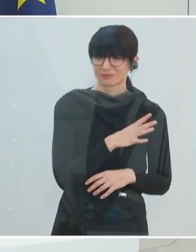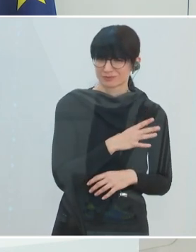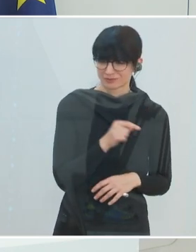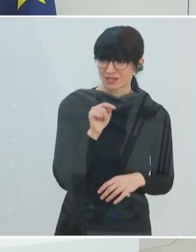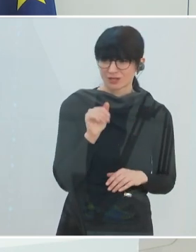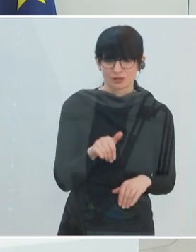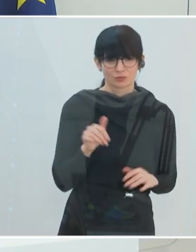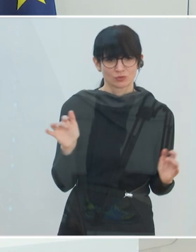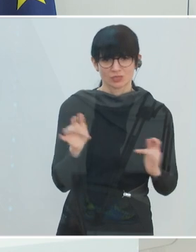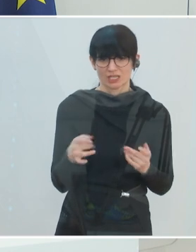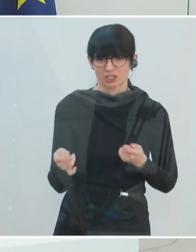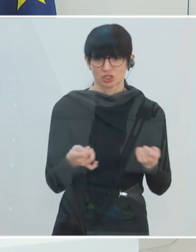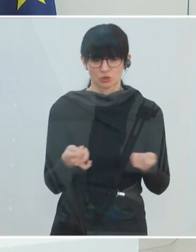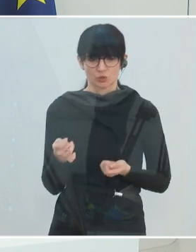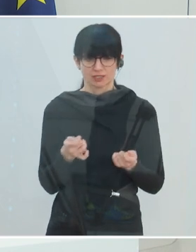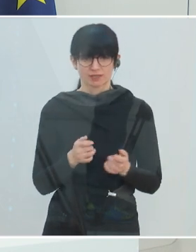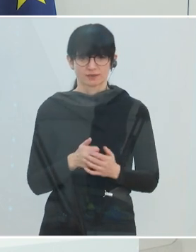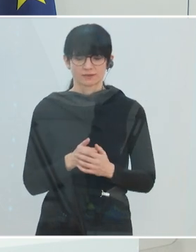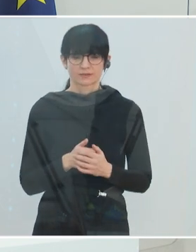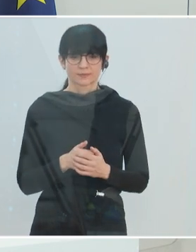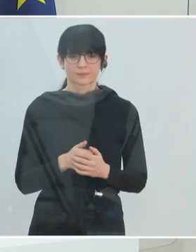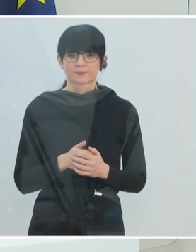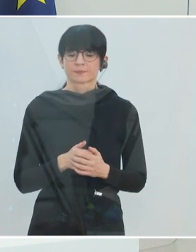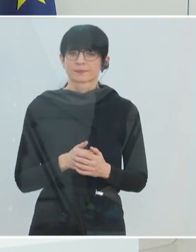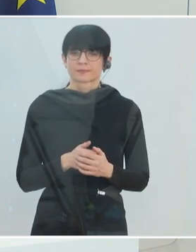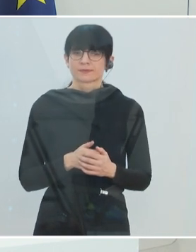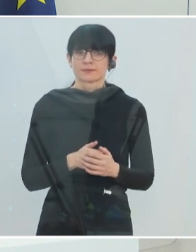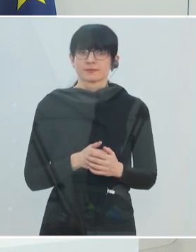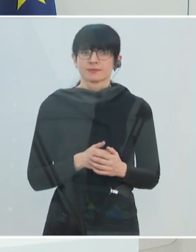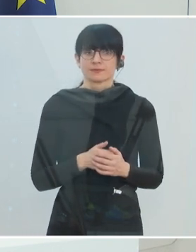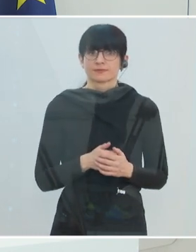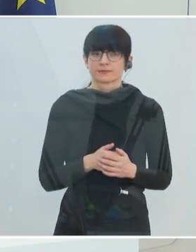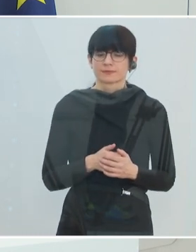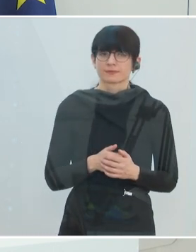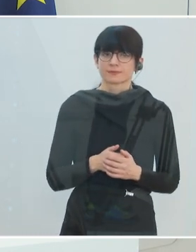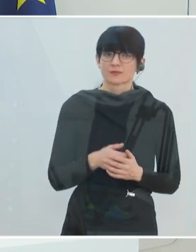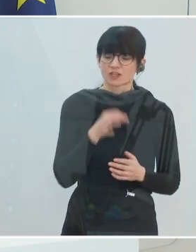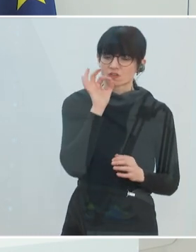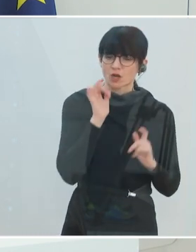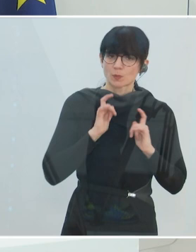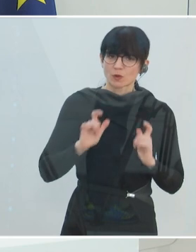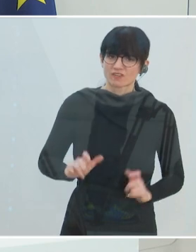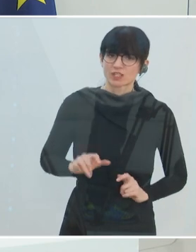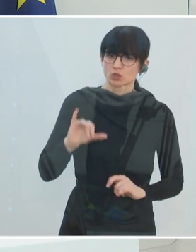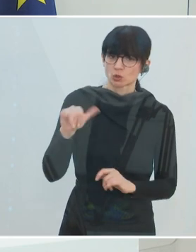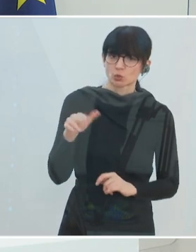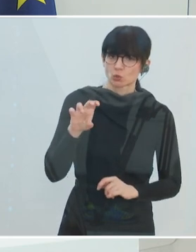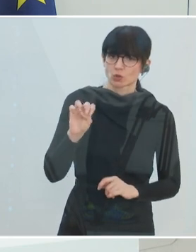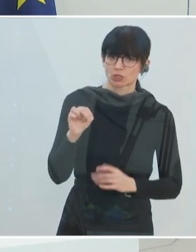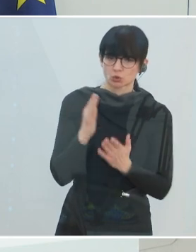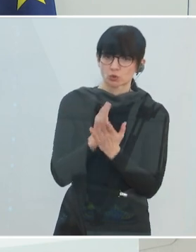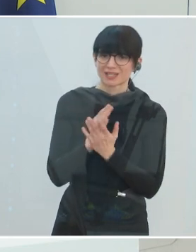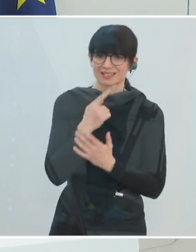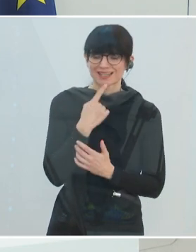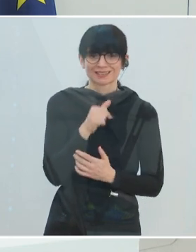und dem müssen wir entgegenwirken. Also es geht nicht darum, genauso wie es eben jetzt schon die Frau Professor Juin zuerst gesagt hat, nicht darum, nur